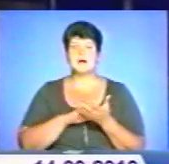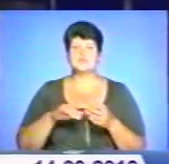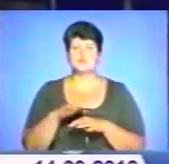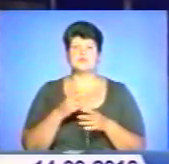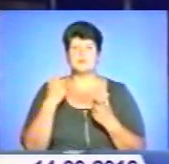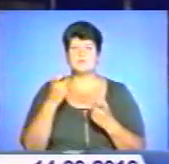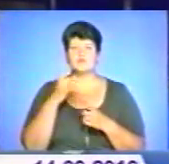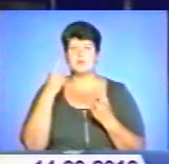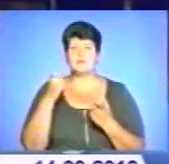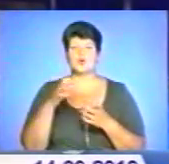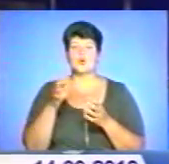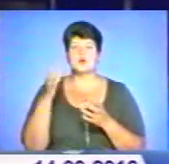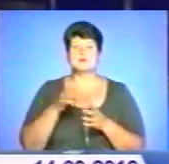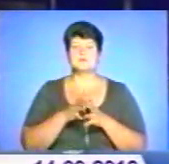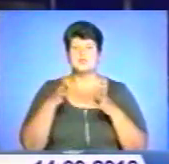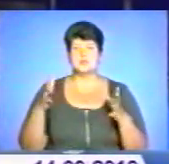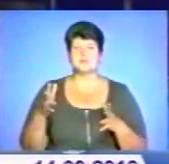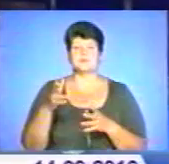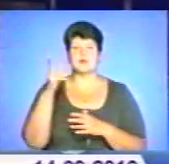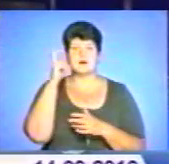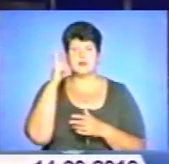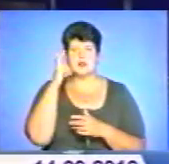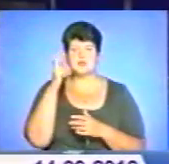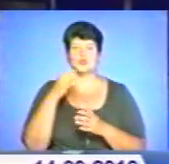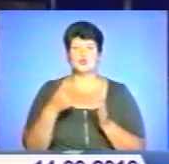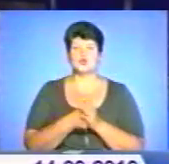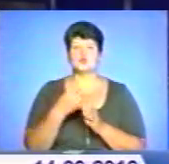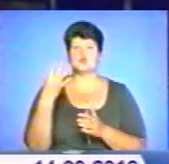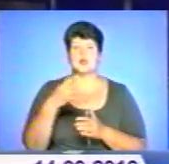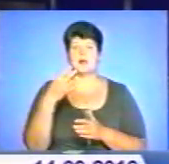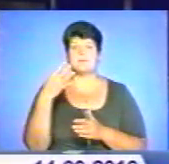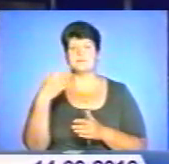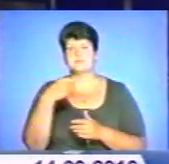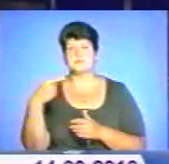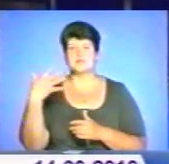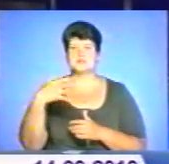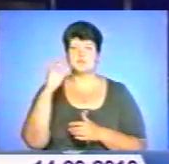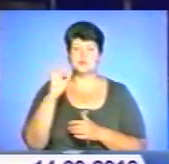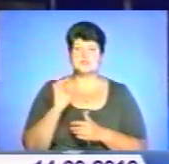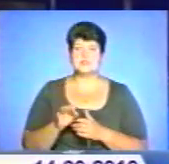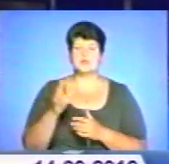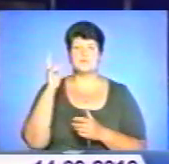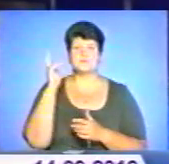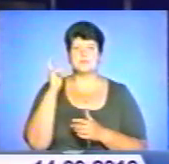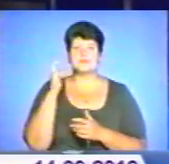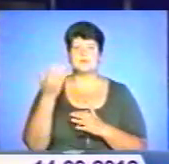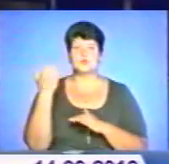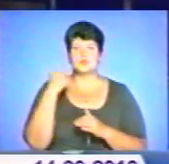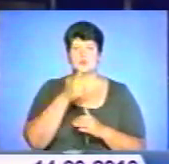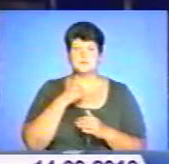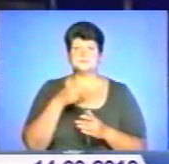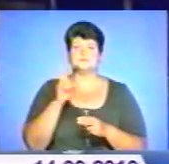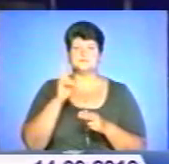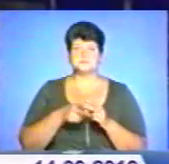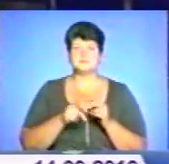Найбільш зловісні прогнози подорожчання щодо гречки до 40-50%. Крупи з минулорічного ворожаю закінчуються.